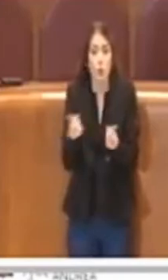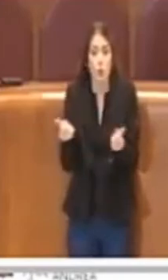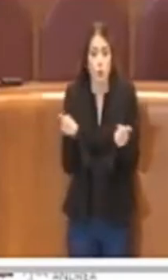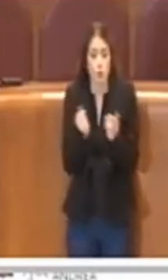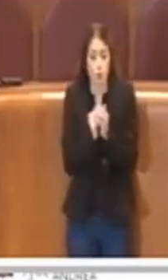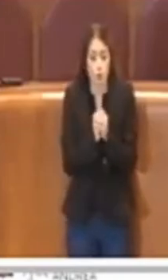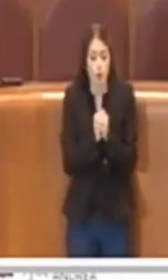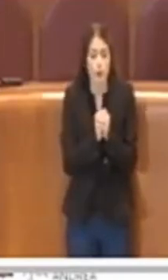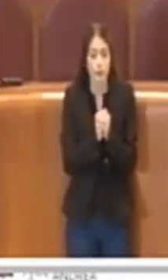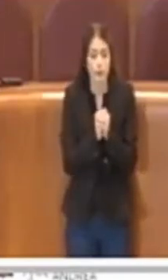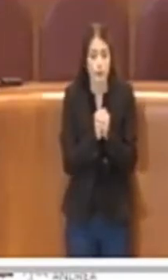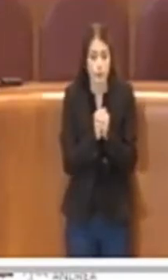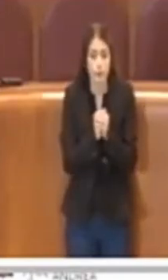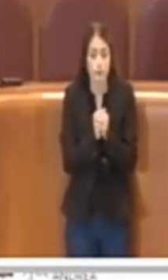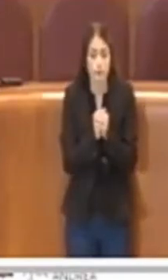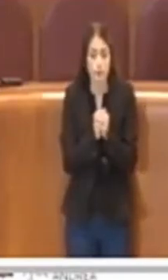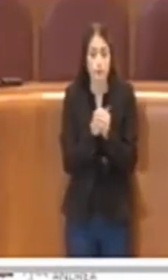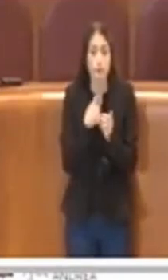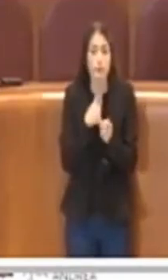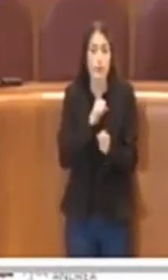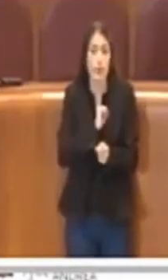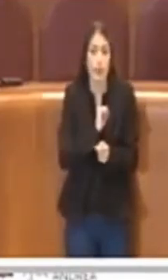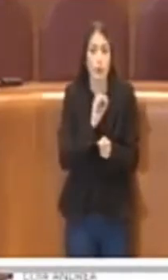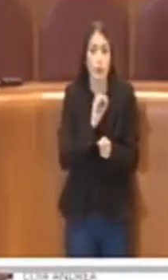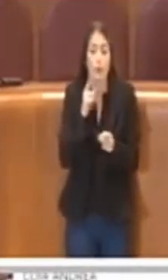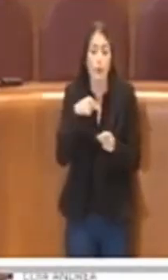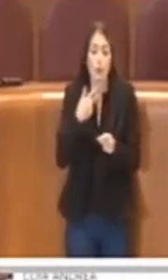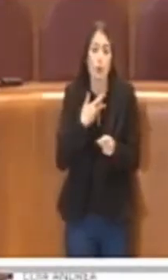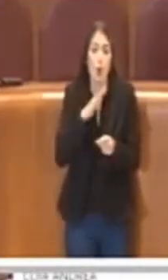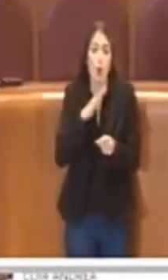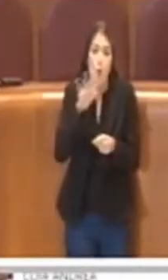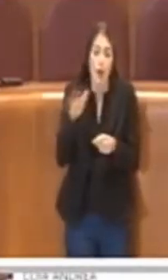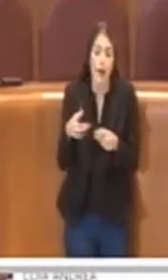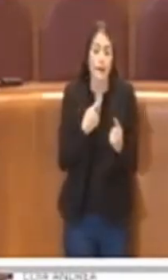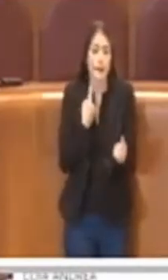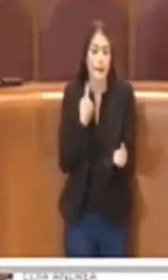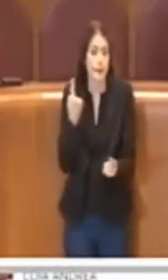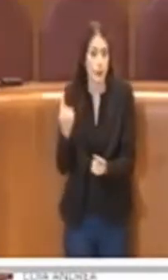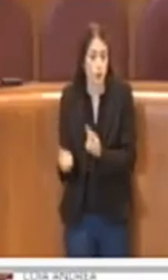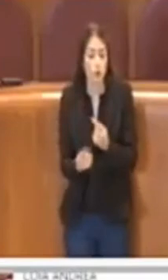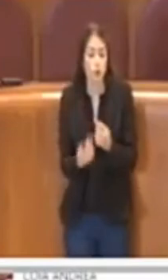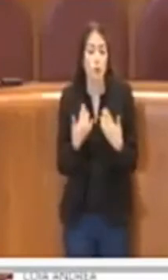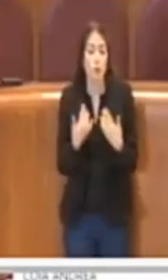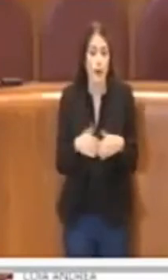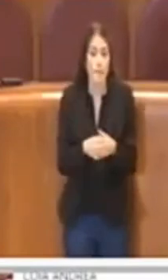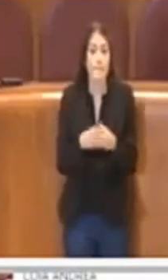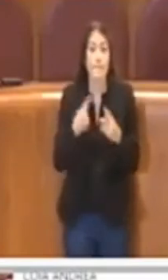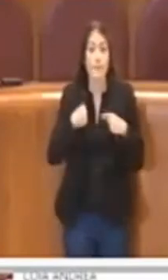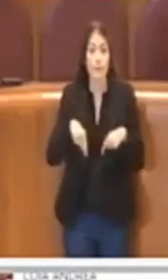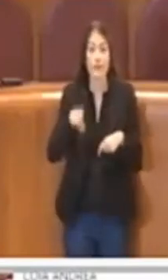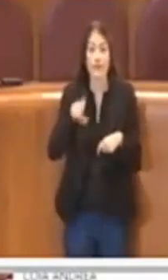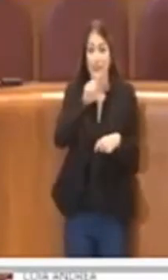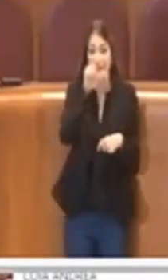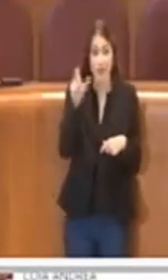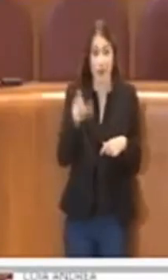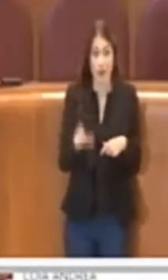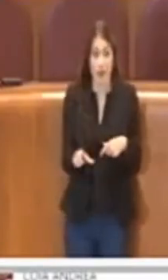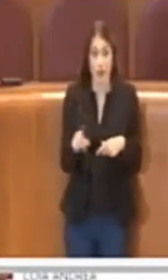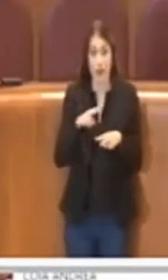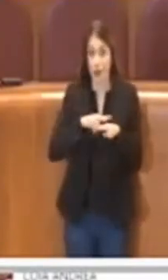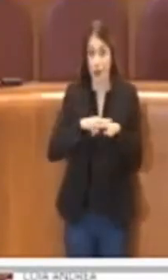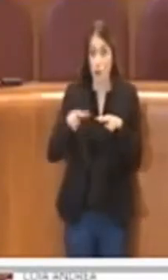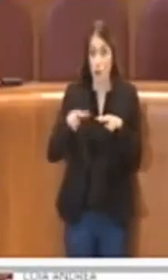credo che correttamente poi c'è un altro fenomeno, purtroppo noi siamo in una nazione con delle